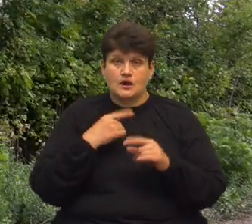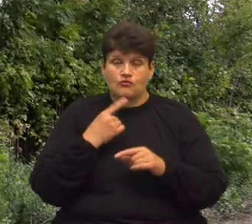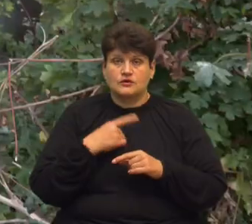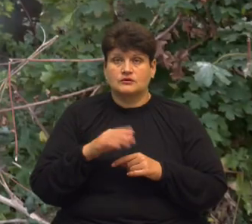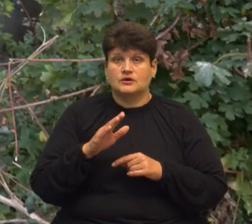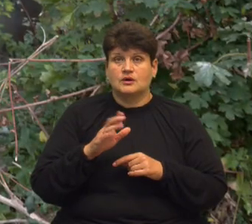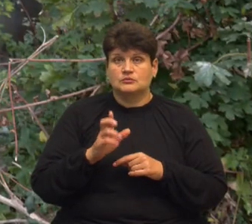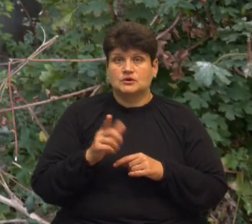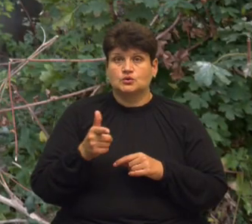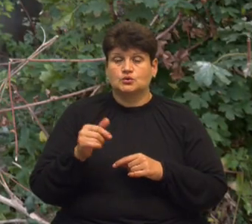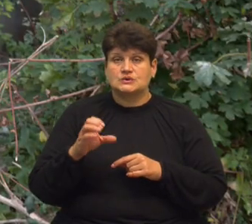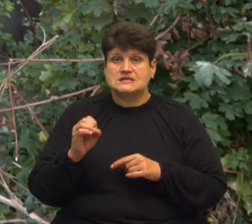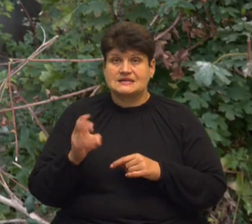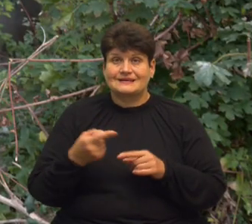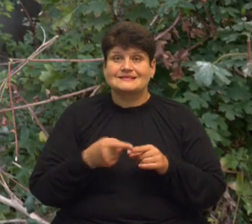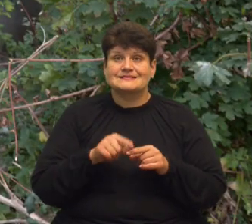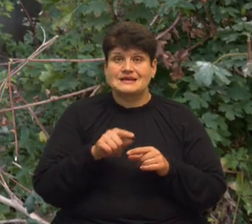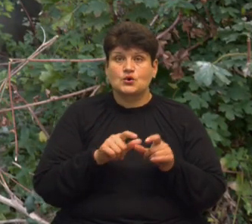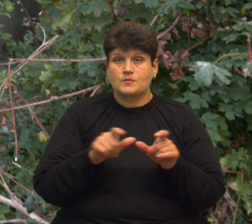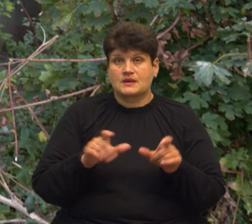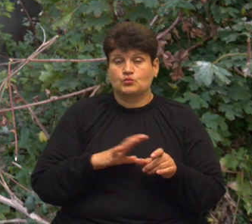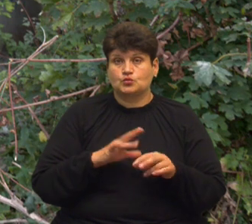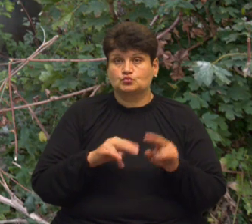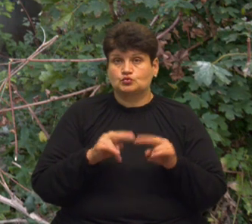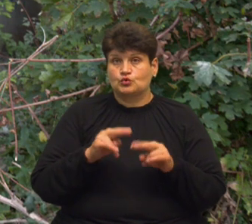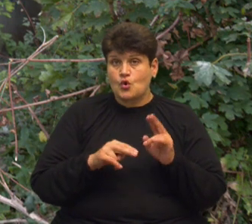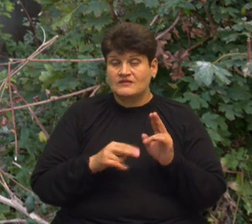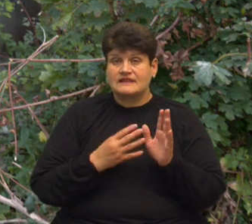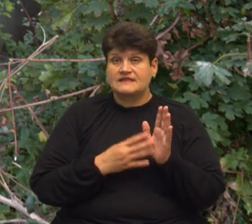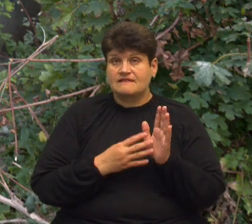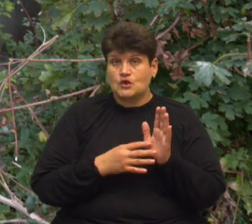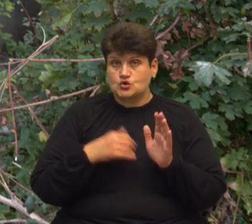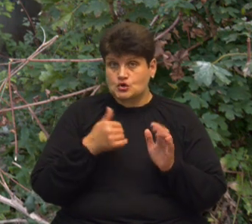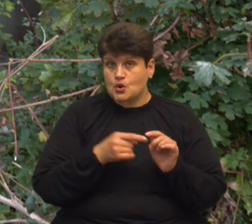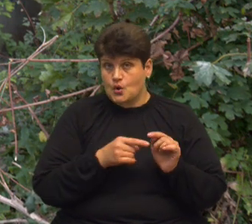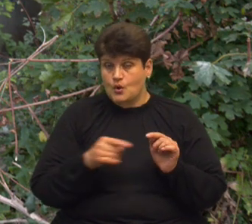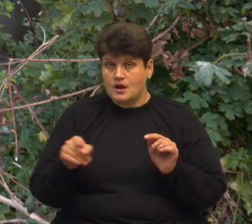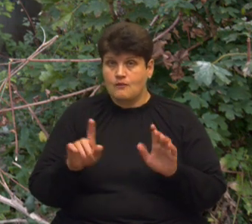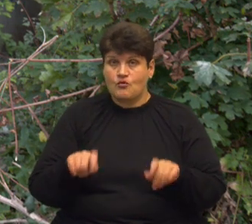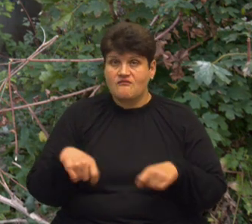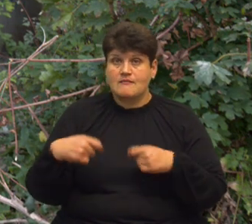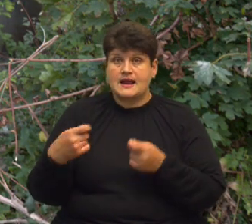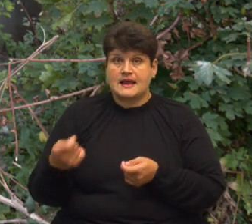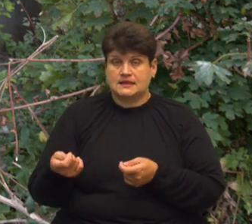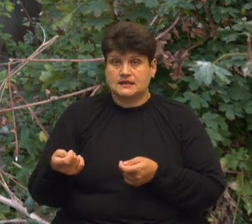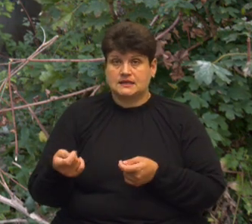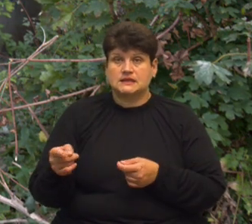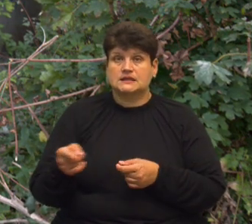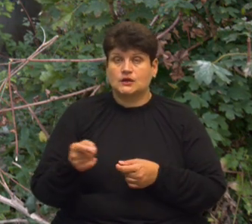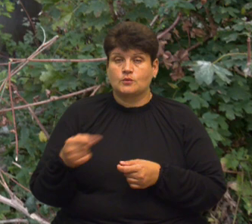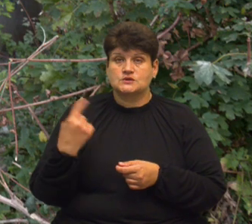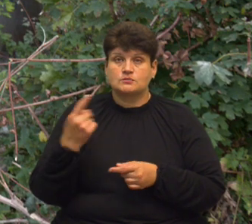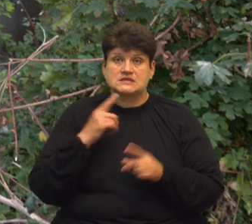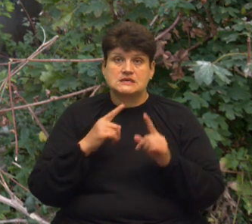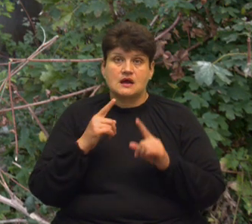Гусак. Цей об'єкт був збудований і в 90-х роках він був переданий Тернопільській обласній